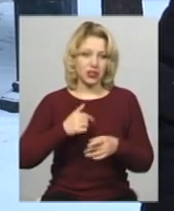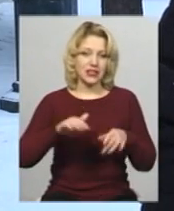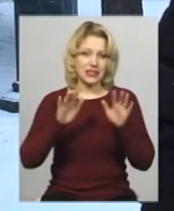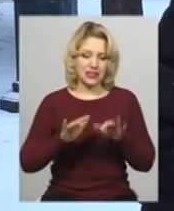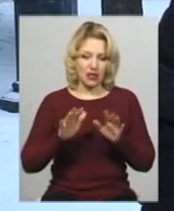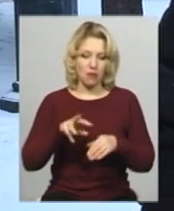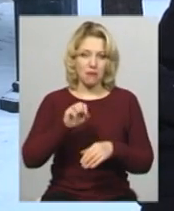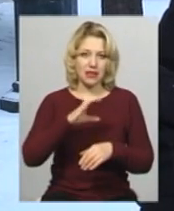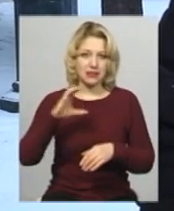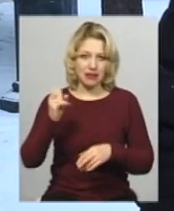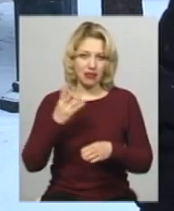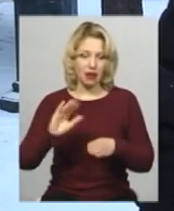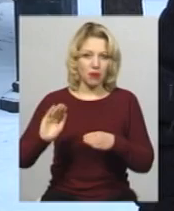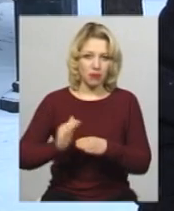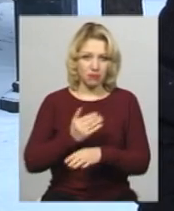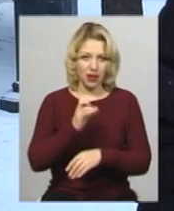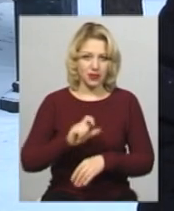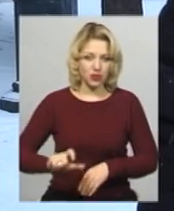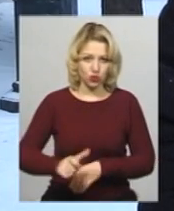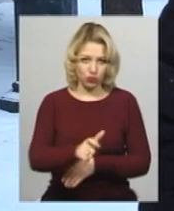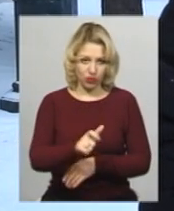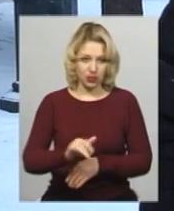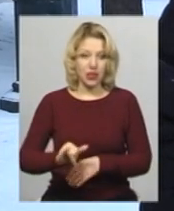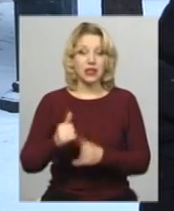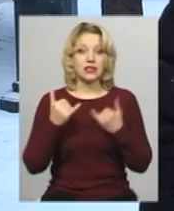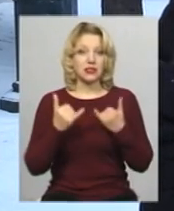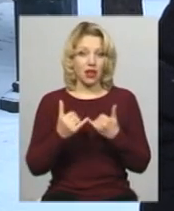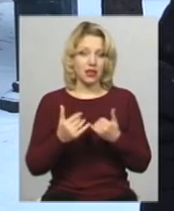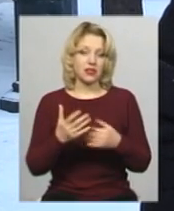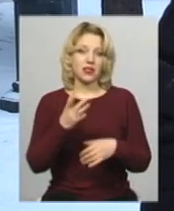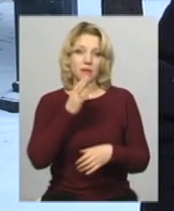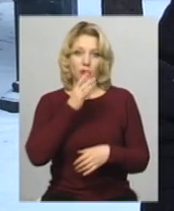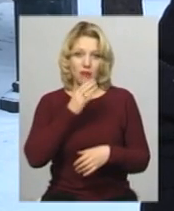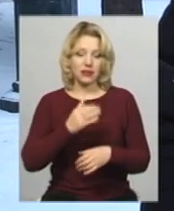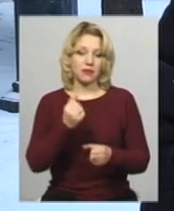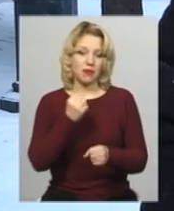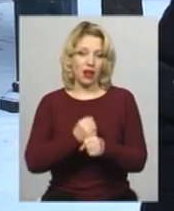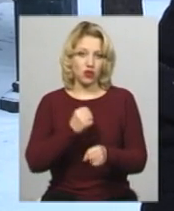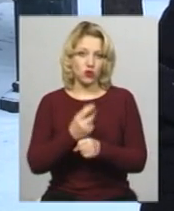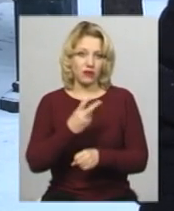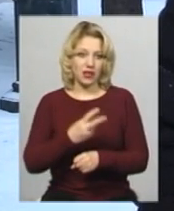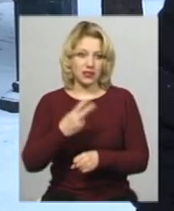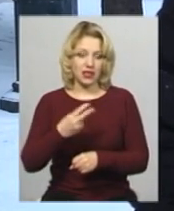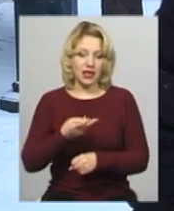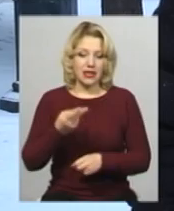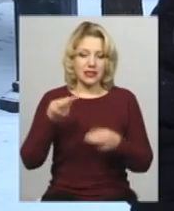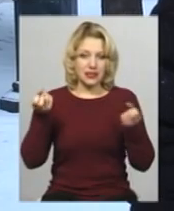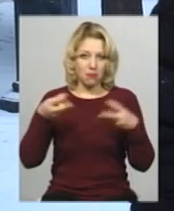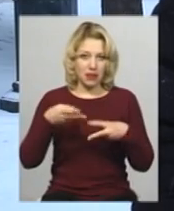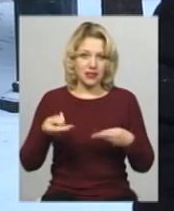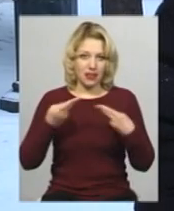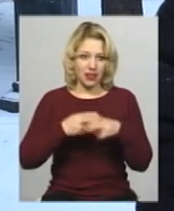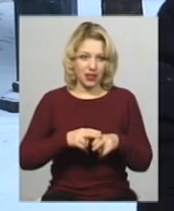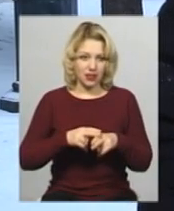масу, яку потрібно перебирати з доріг. Зараз, на теперішній момент, працює 20 одиниць техніки на вулицях міста. І